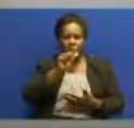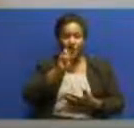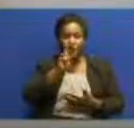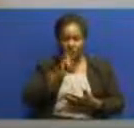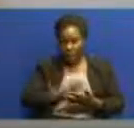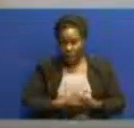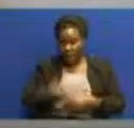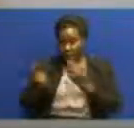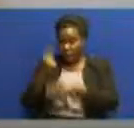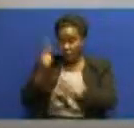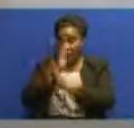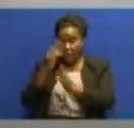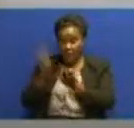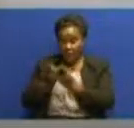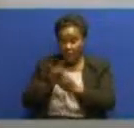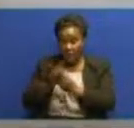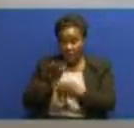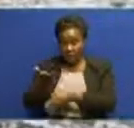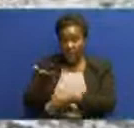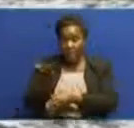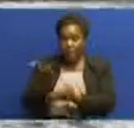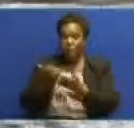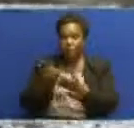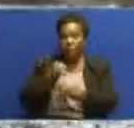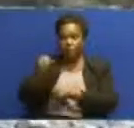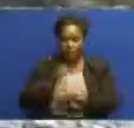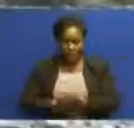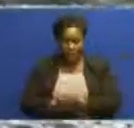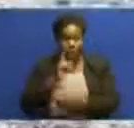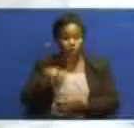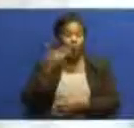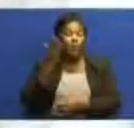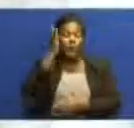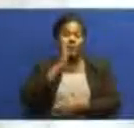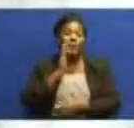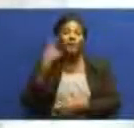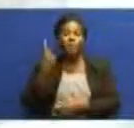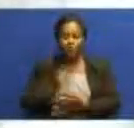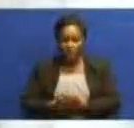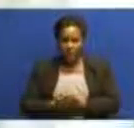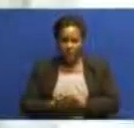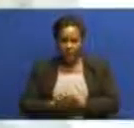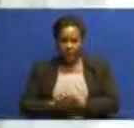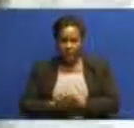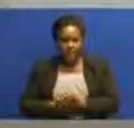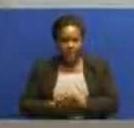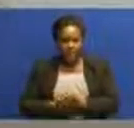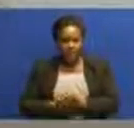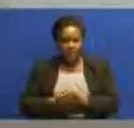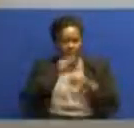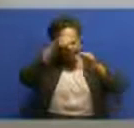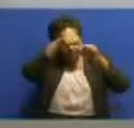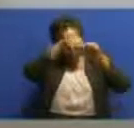tunachukua hatua mfano na kijana ambari kwa natuhumiwa kwa banyo yungia kwenye shimo la mtu itua